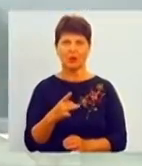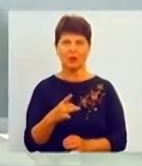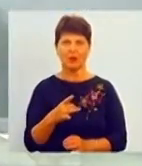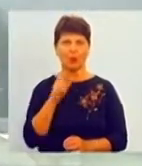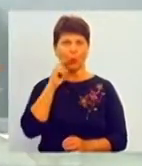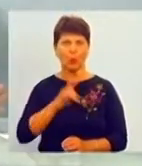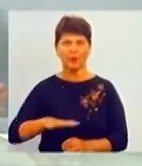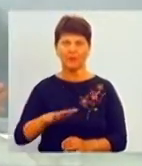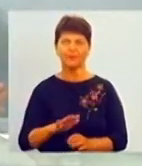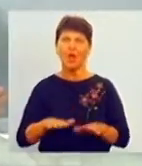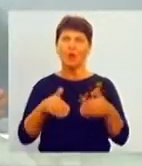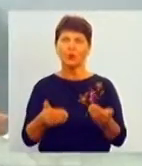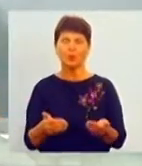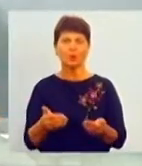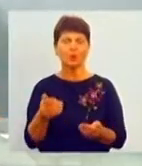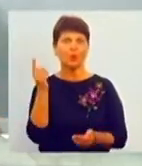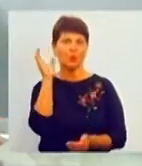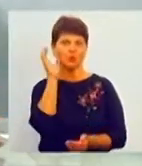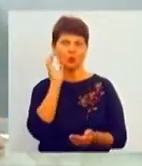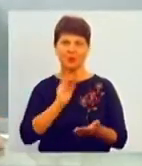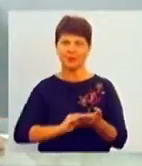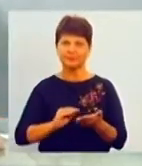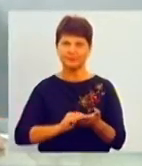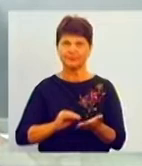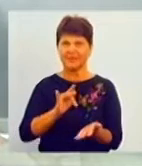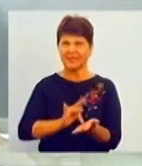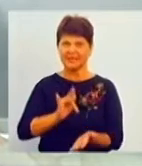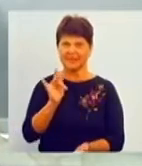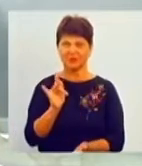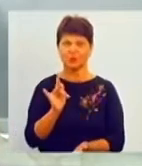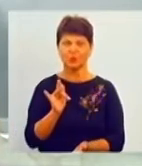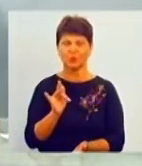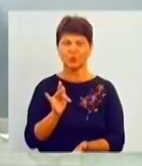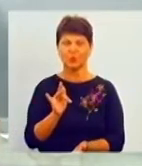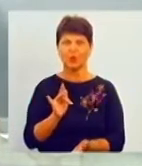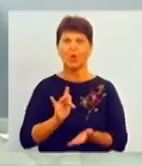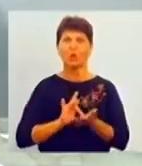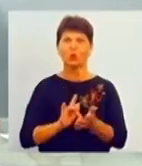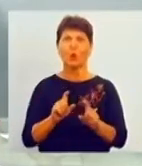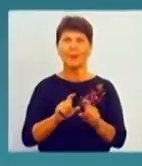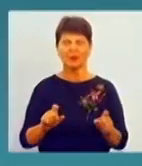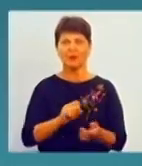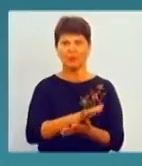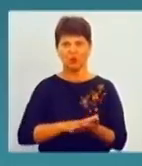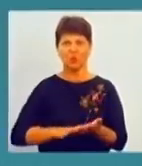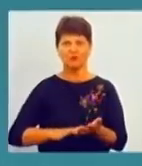думку представника прес-центру туроператора, а потім продовжимо розмову.